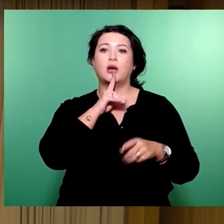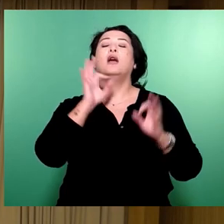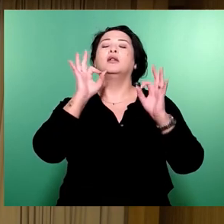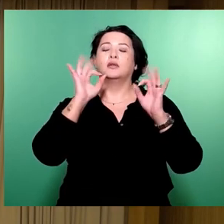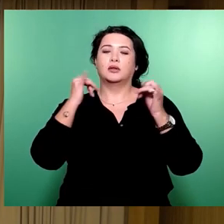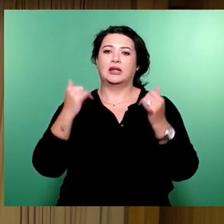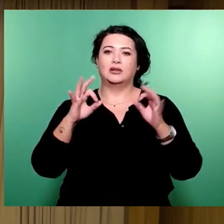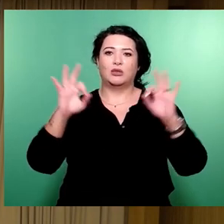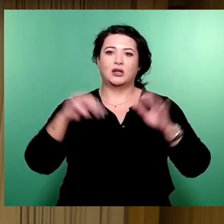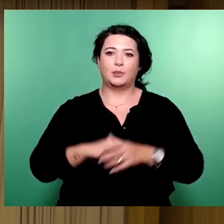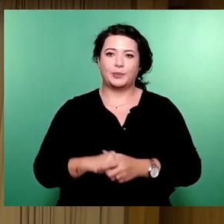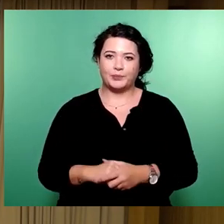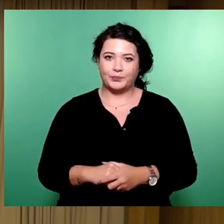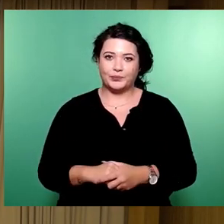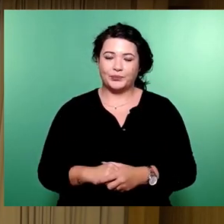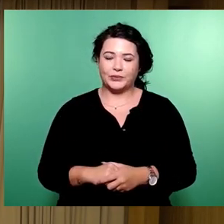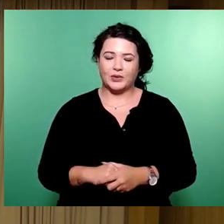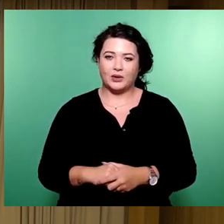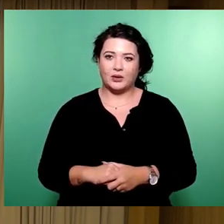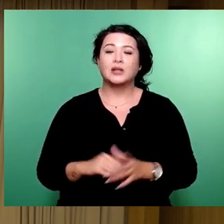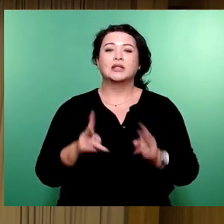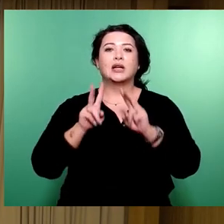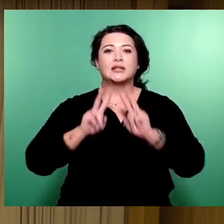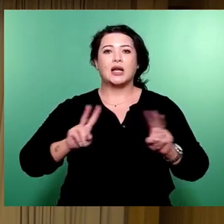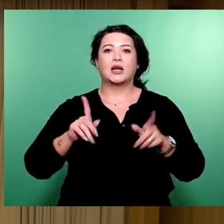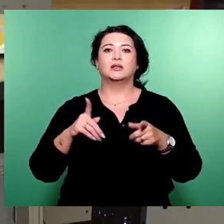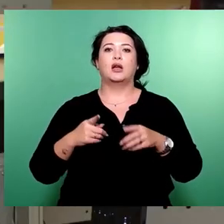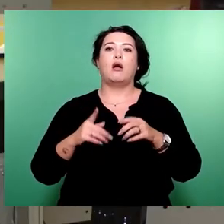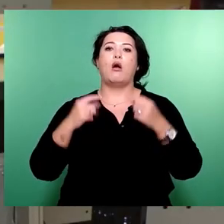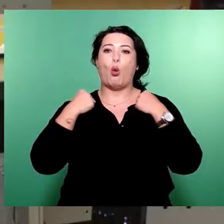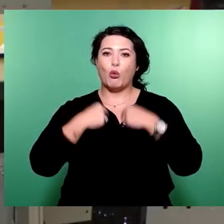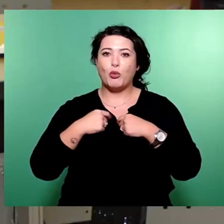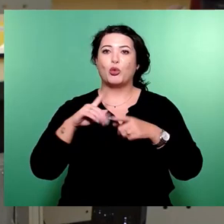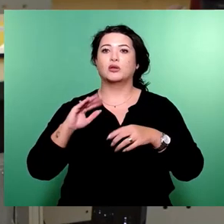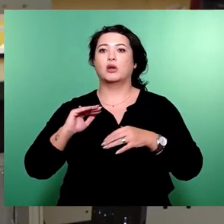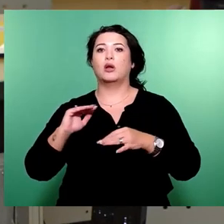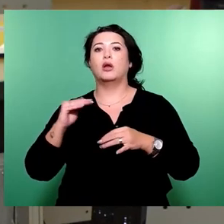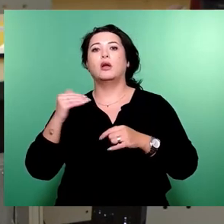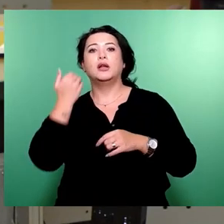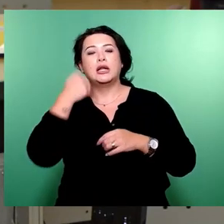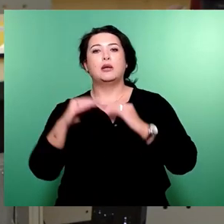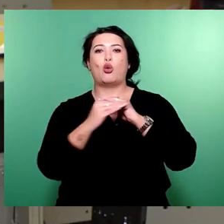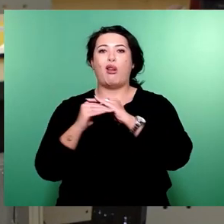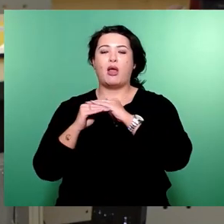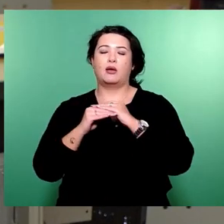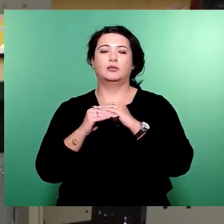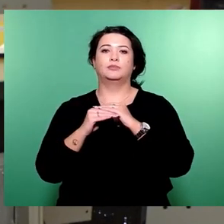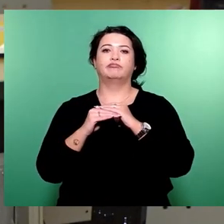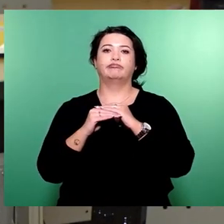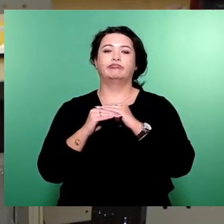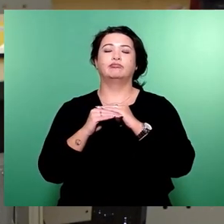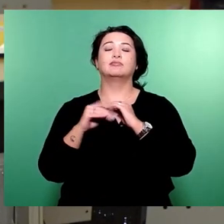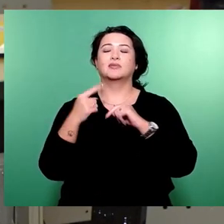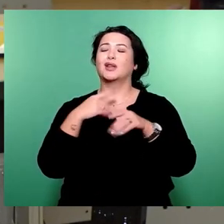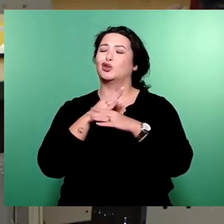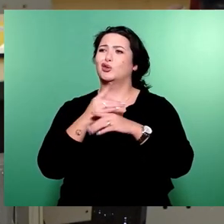Jetzt? Ja. Also, sehr geehrter Herr Oberbürgermeister, liebe Kolleginnen und Kollegen, es ist ja hier gesagt